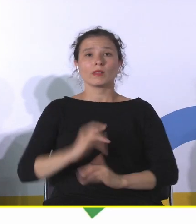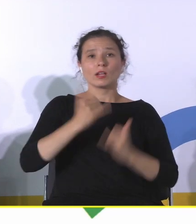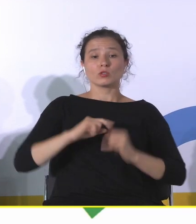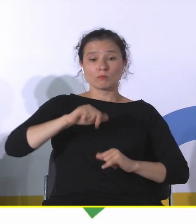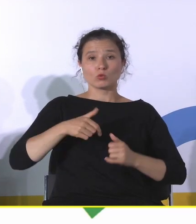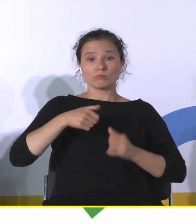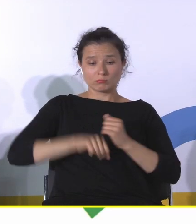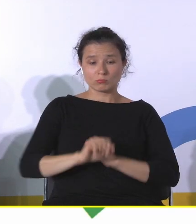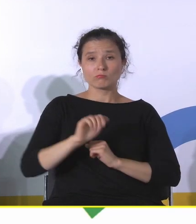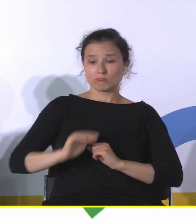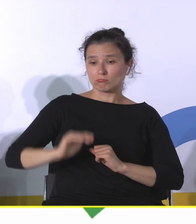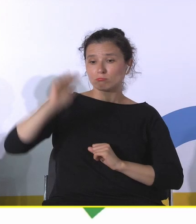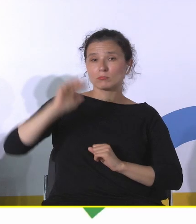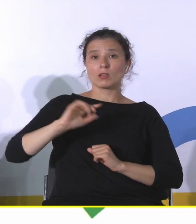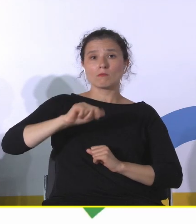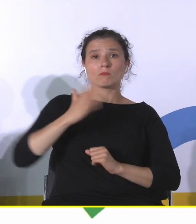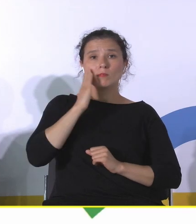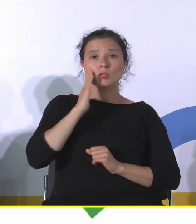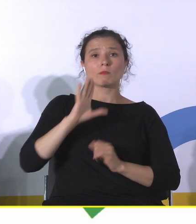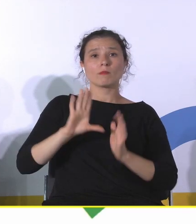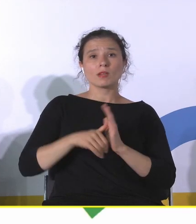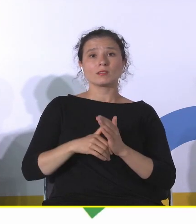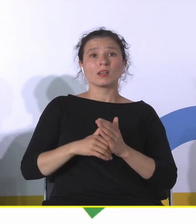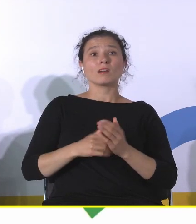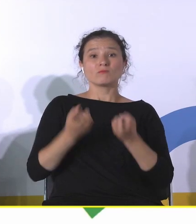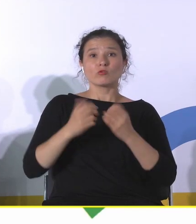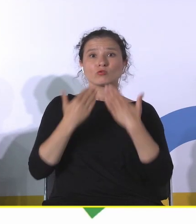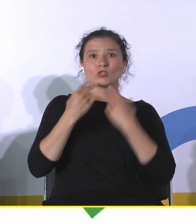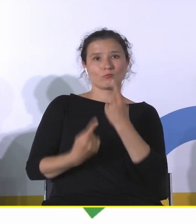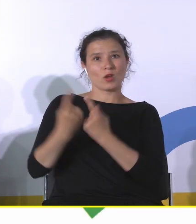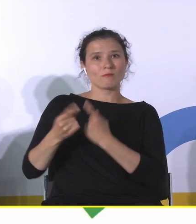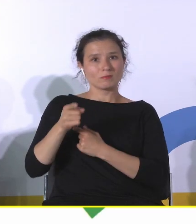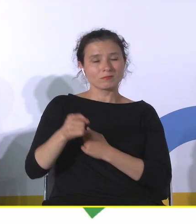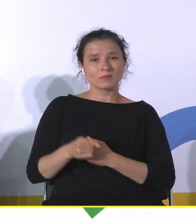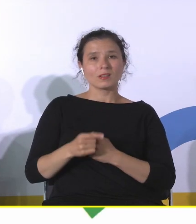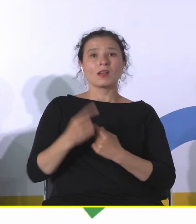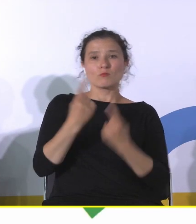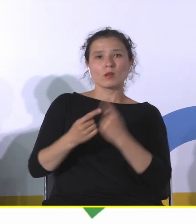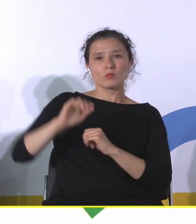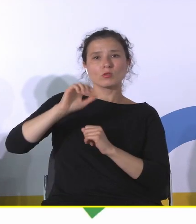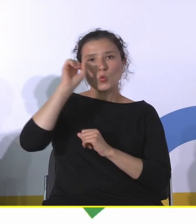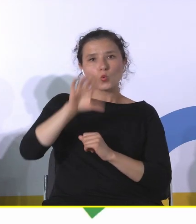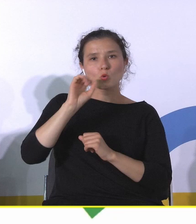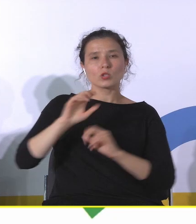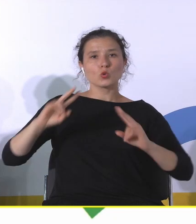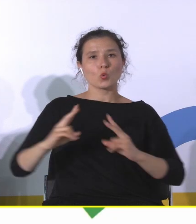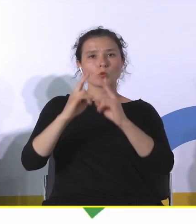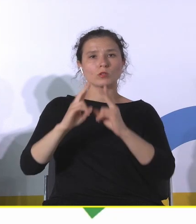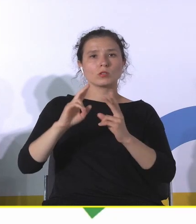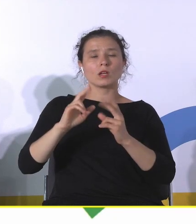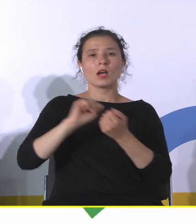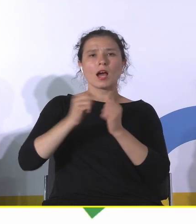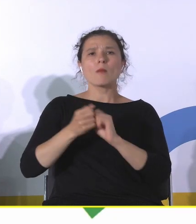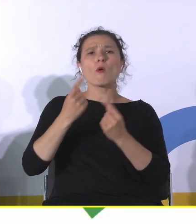naprawdę mieszkamy w mieście, które powstało dzięki przemysłowi, czy górniczemu, czy hutniczemu, czy przerobie cynku, to